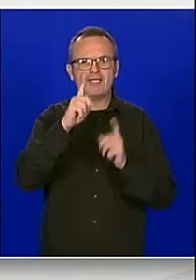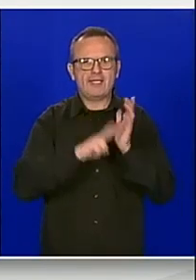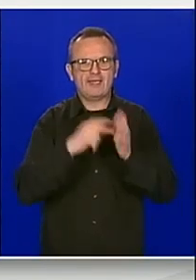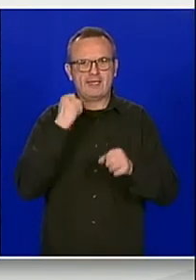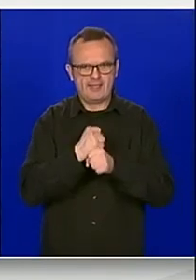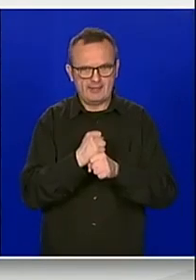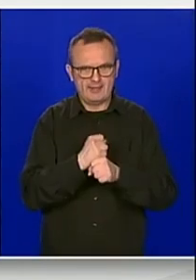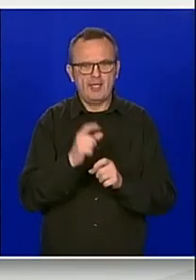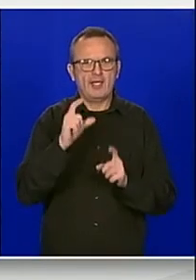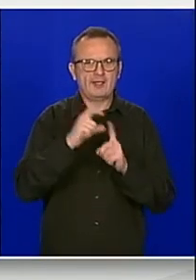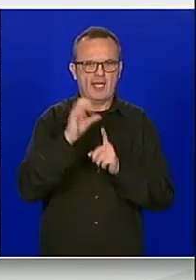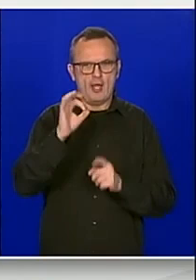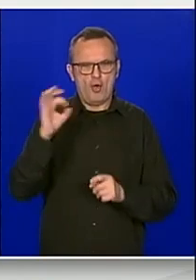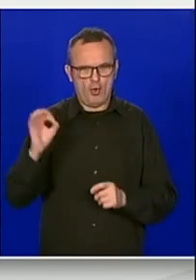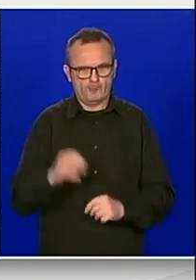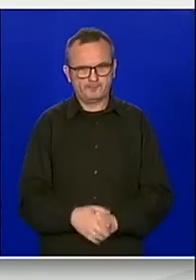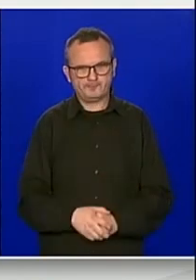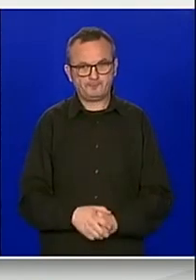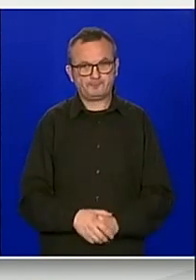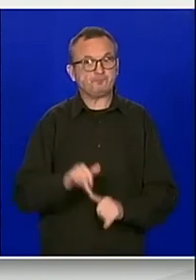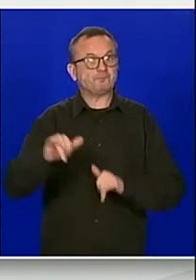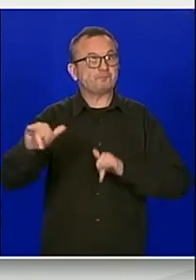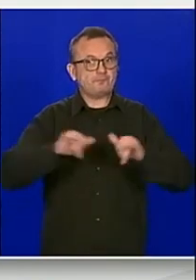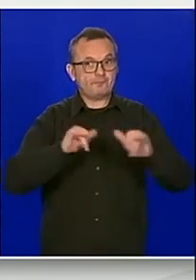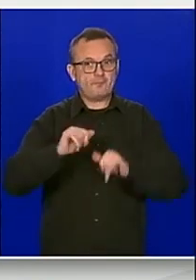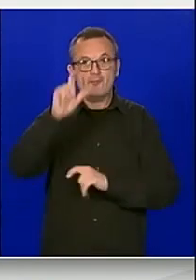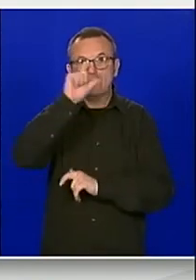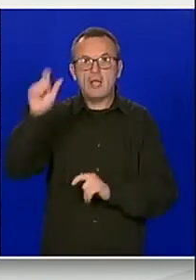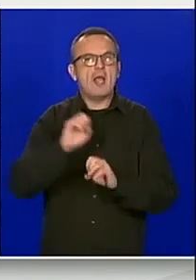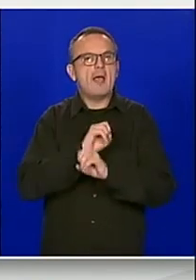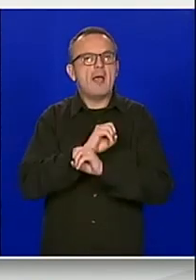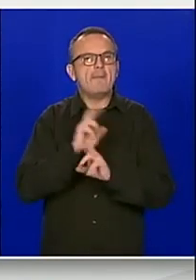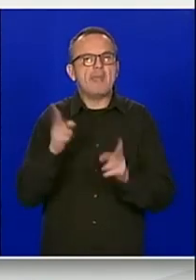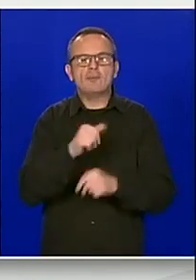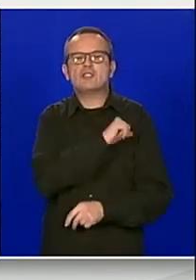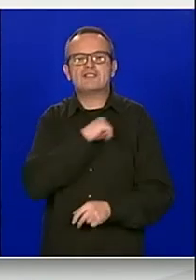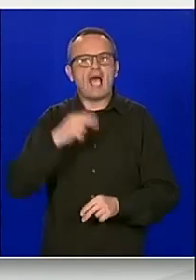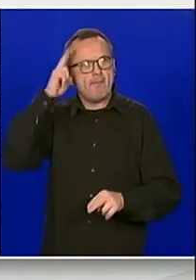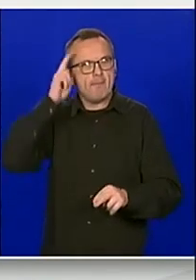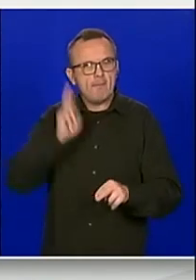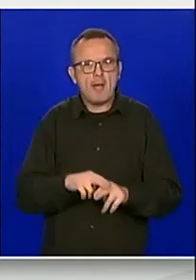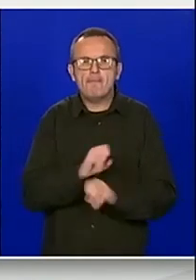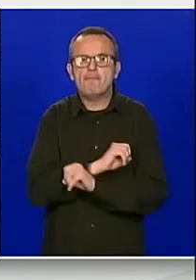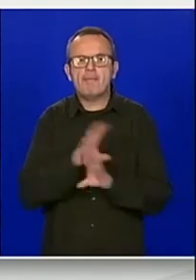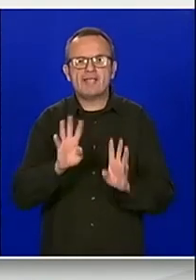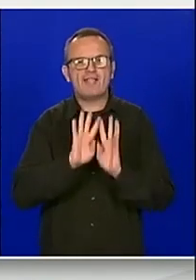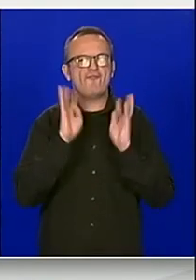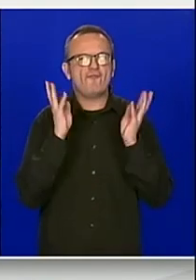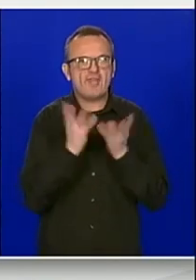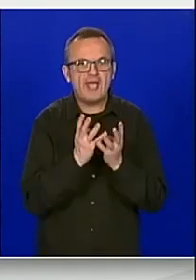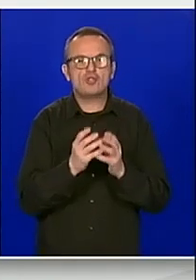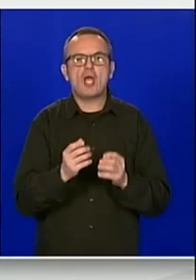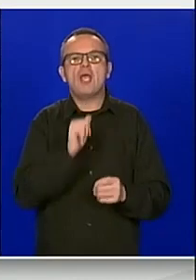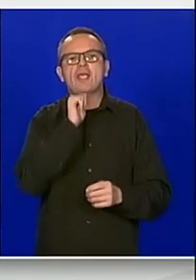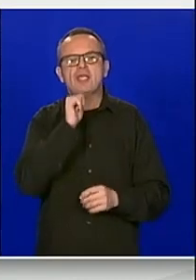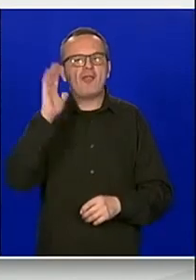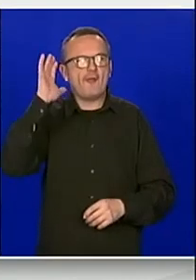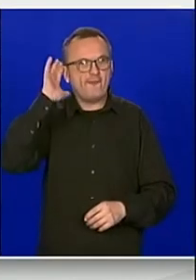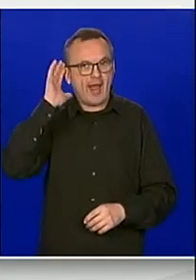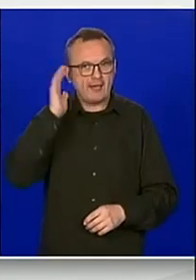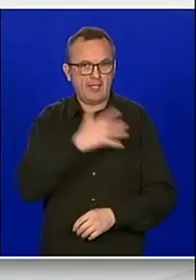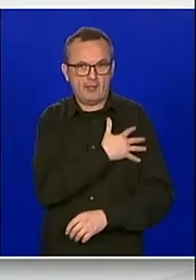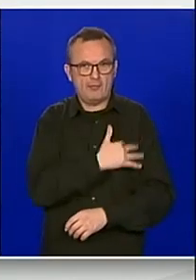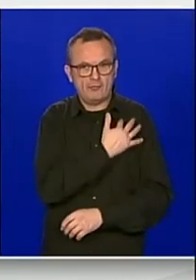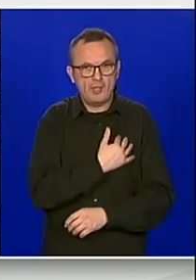DOO. S obzirom da ravnatelj zavoda ne može bez prethodne suglasnosti upravnog vijeća zavoda i vlade Republike Hrvatske poduzimati pravne